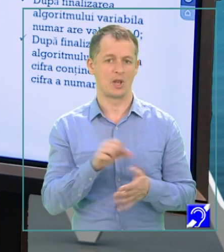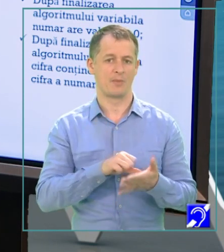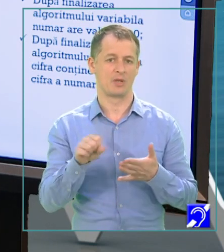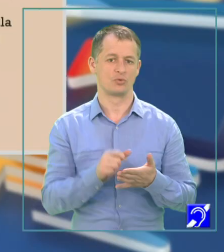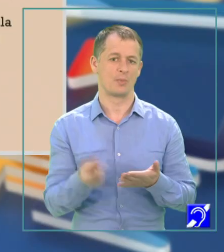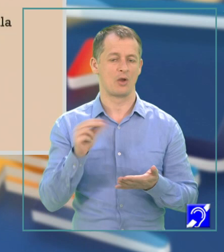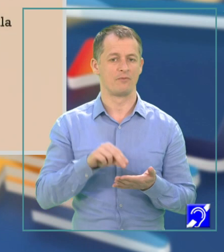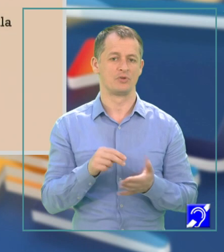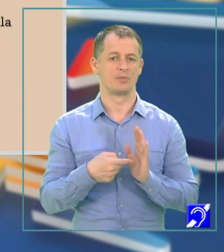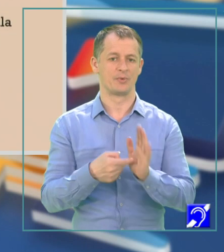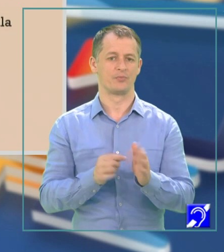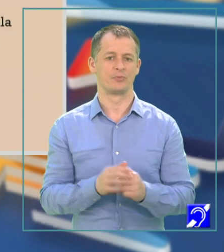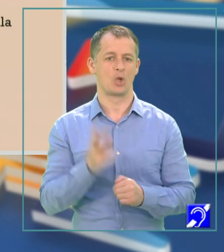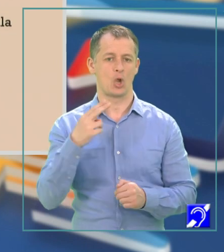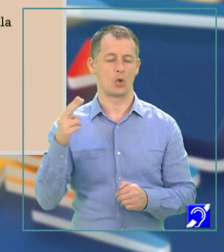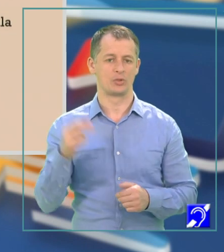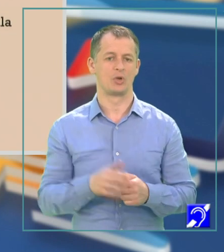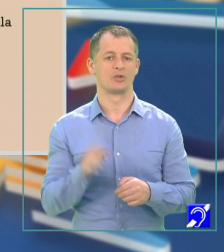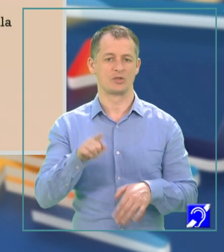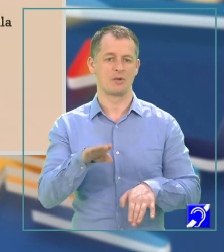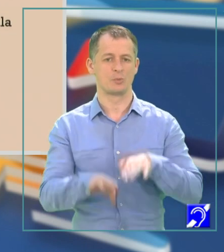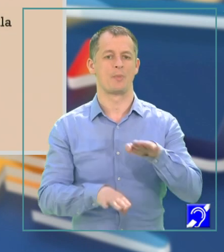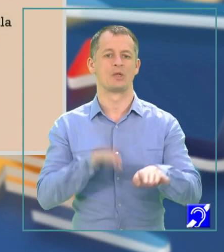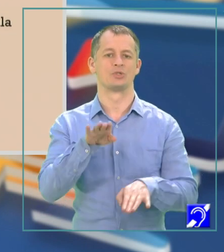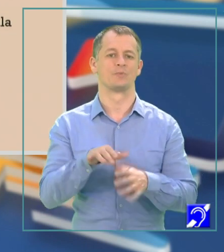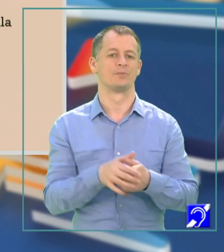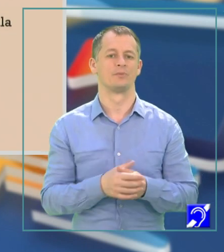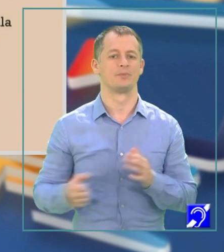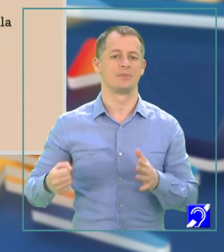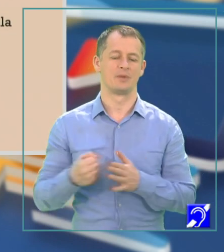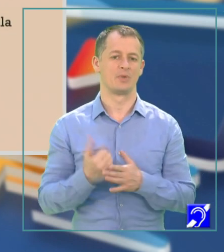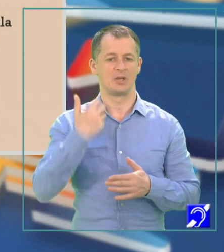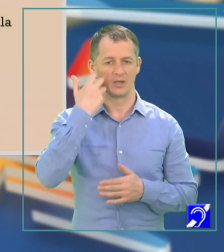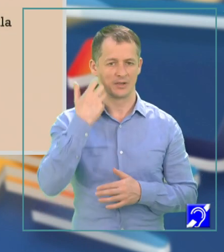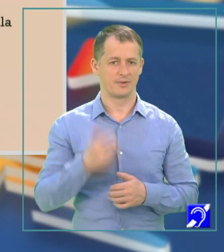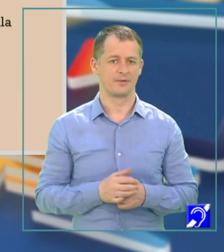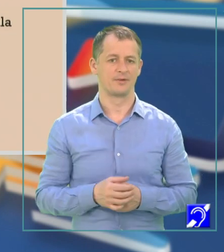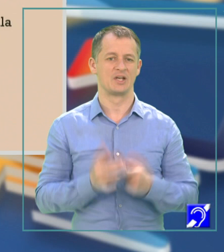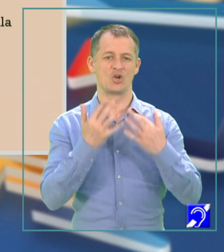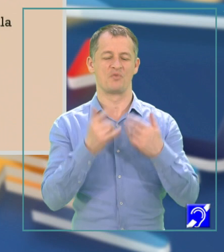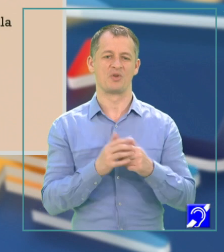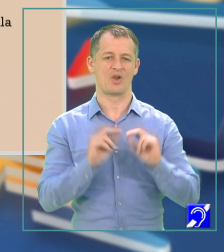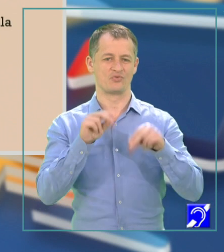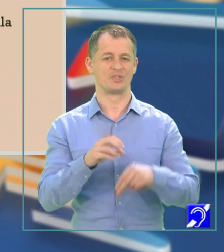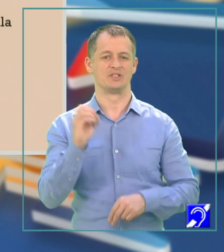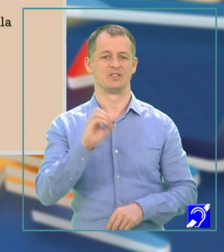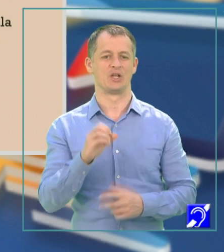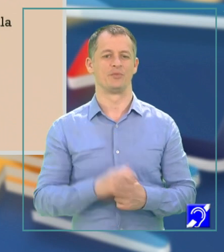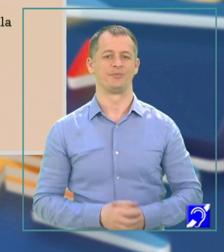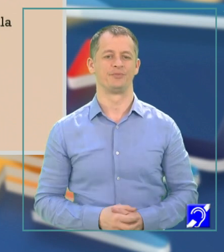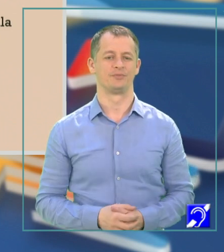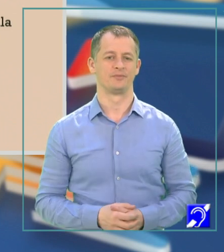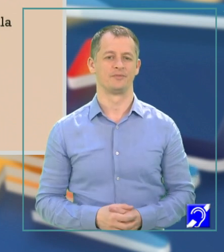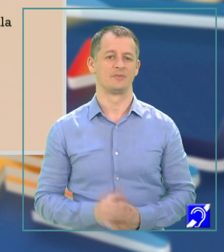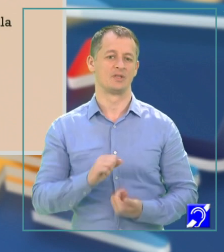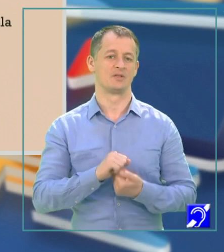apoi o afișăm. Continuă acești pași de operații până când numărul devine 0 și s